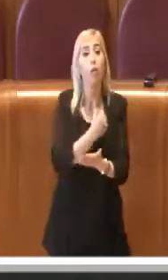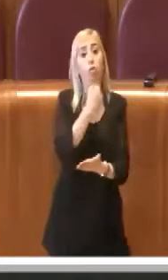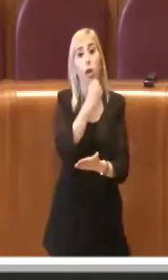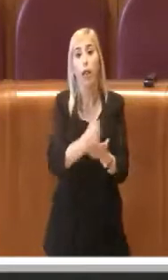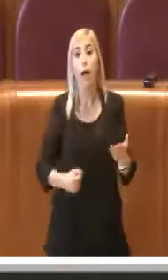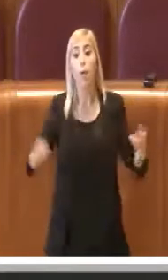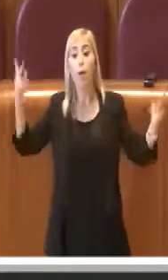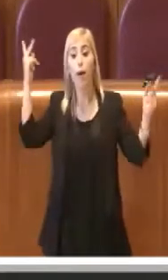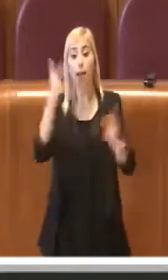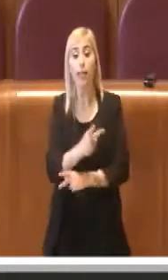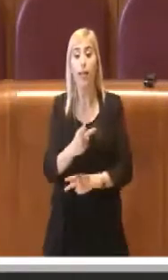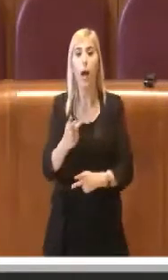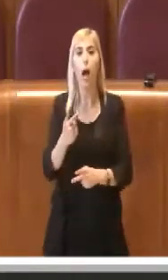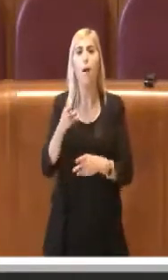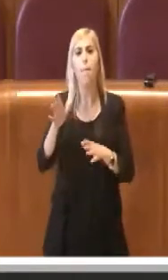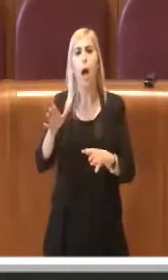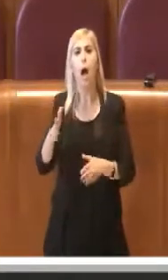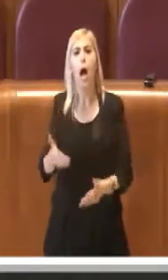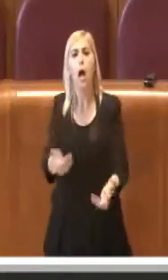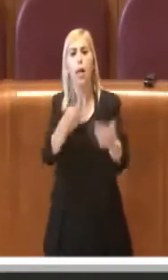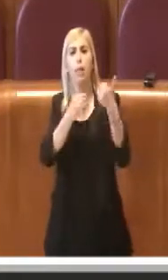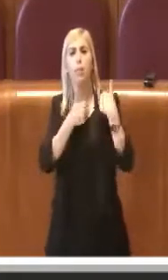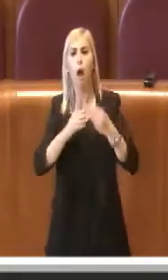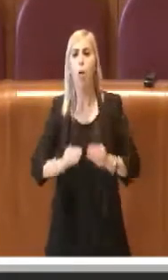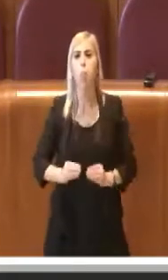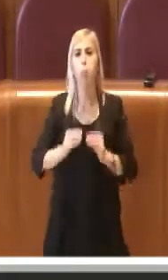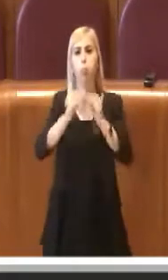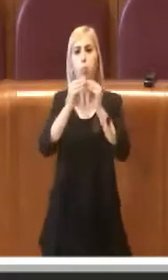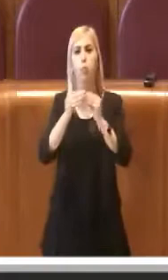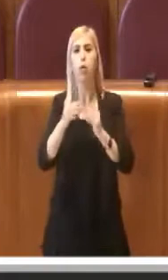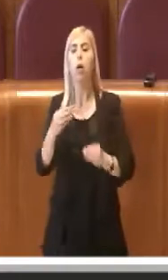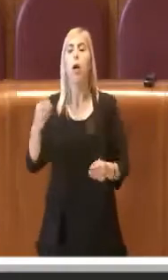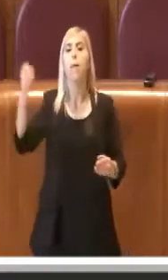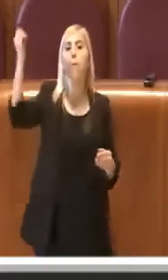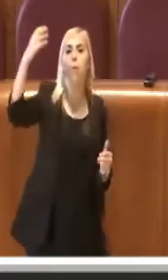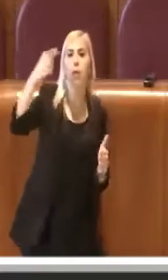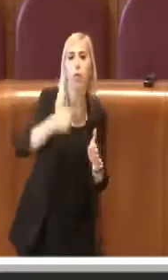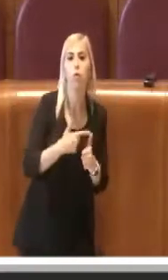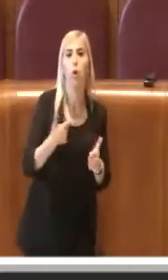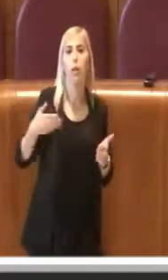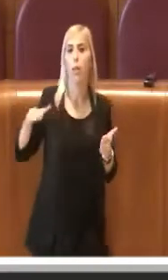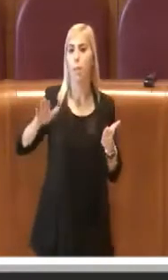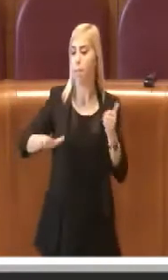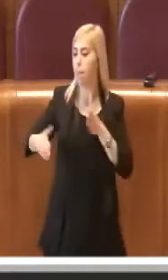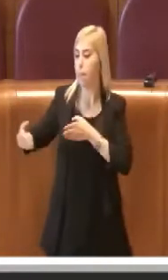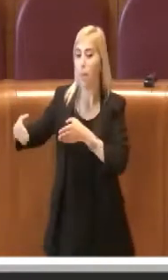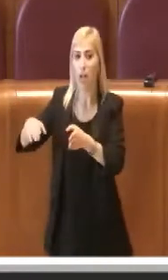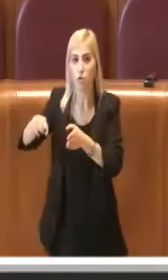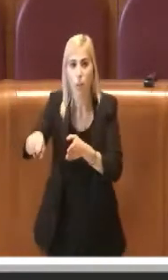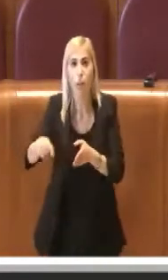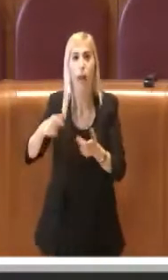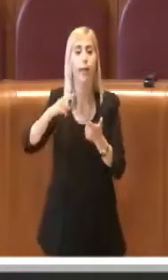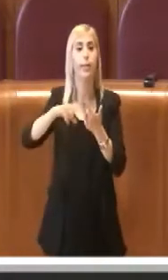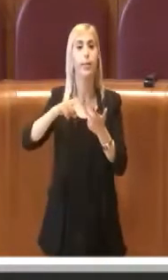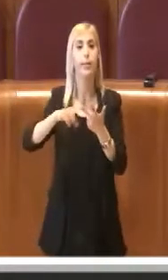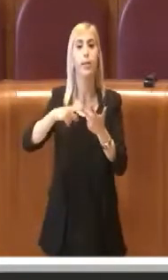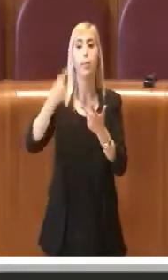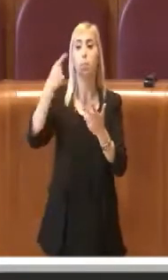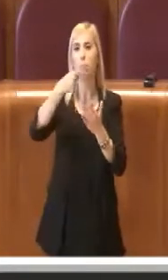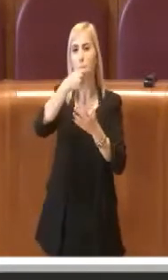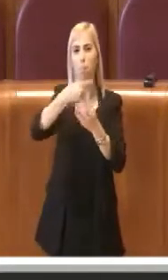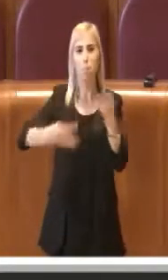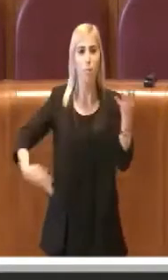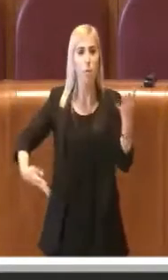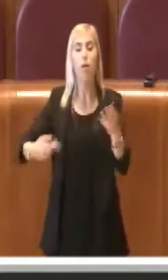e di realizzare essa stessa queste opere, marciapiedi, fogne, illuminazione. Quindi in questa delibera che